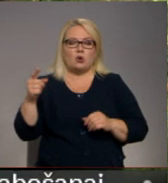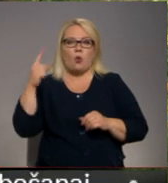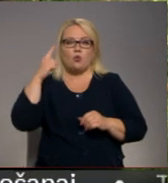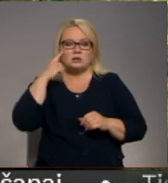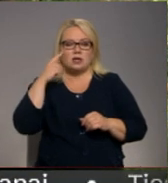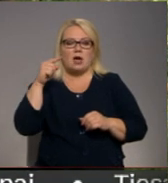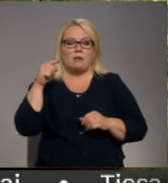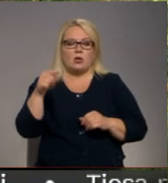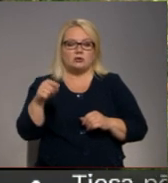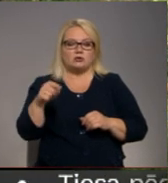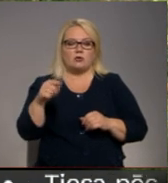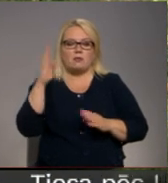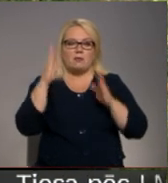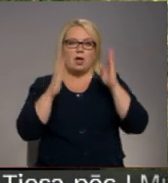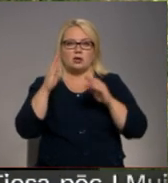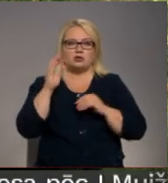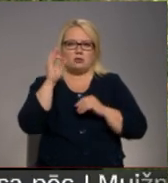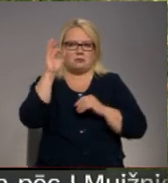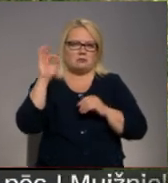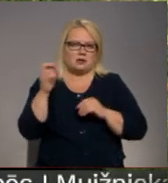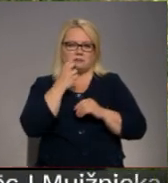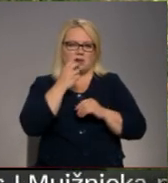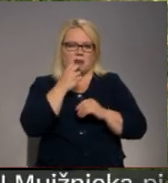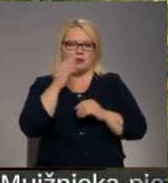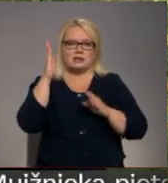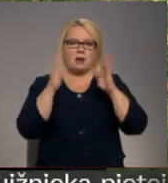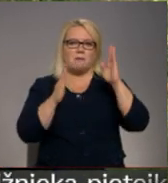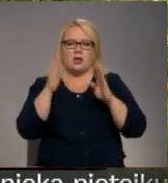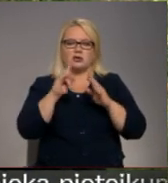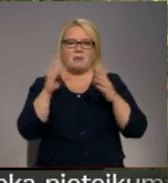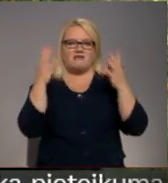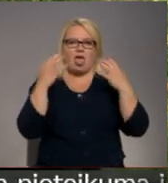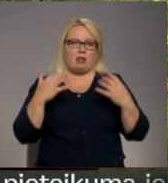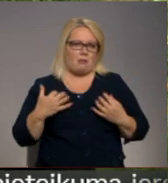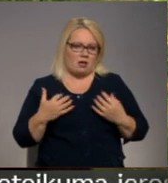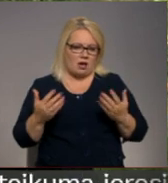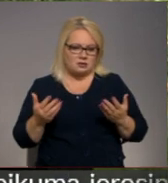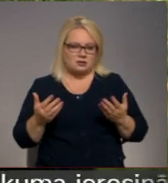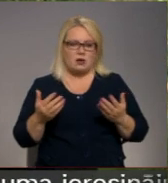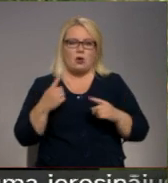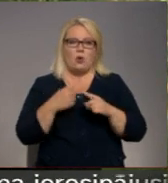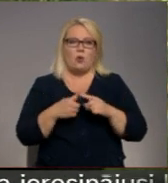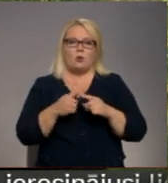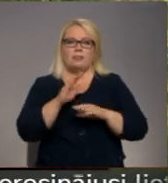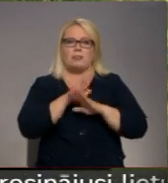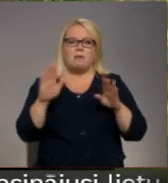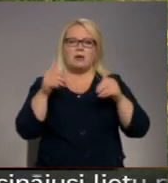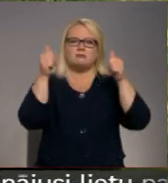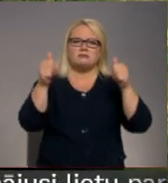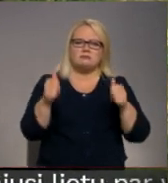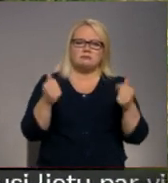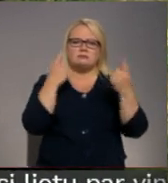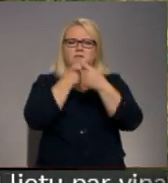pumpiņām uz meža, kā mēs smējamies, ka mežam piemetušās veibakas. Nebija izlikt ar kādu